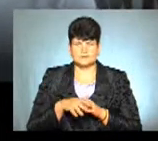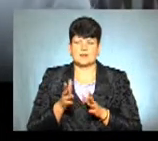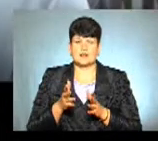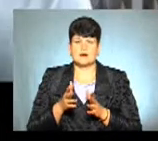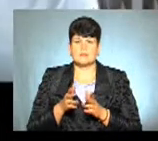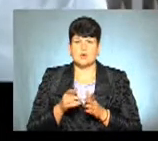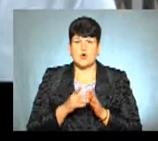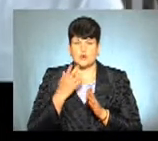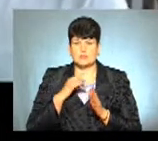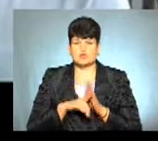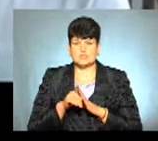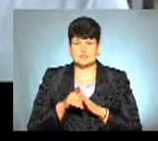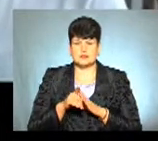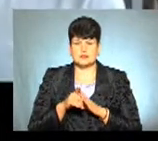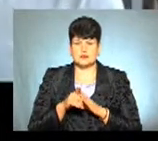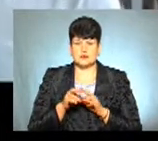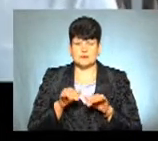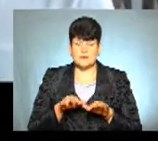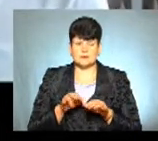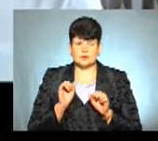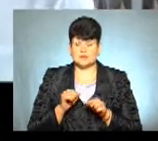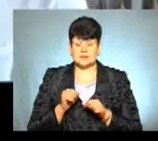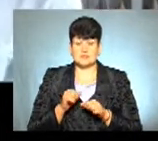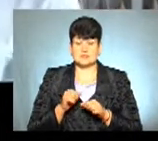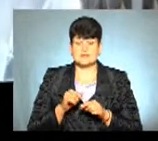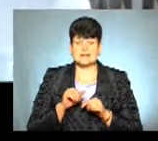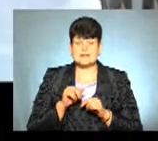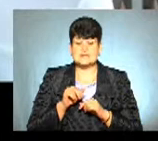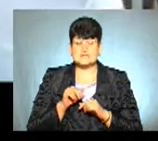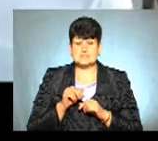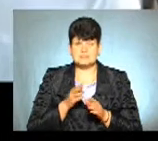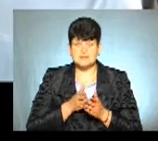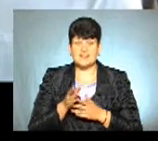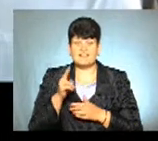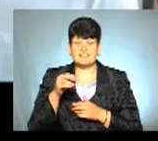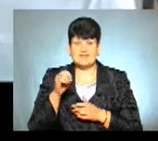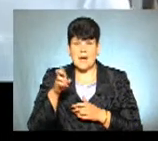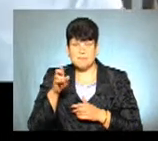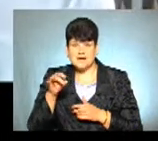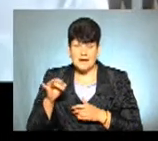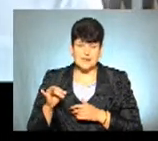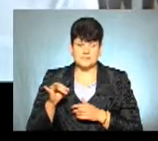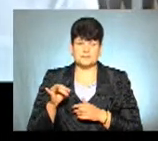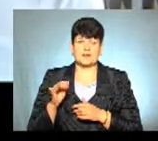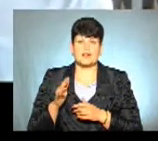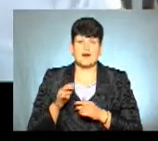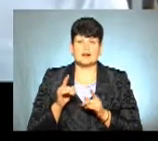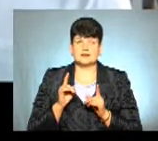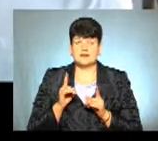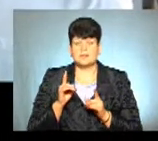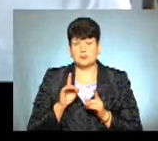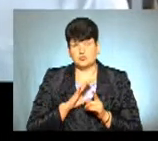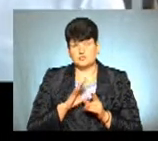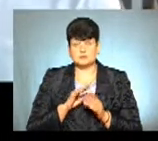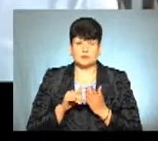починати розв'язувати, то можна зайти, як казала моя вчителька, діабрі. Те, коли найдопомагає